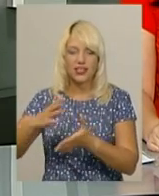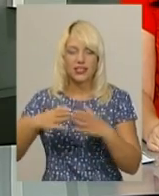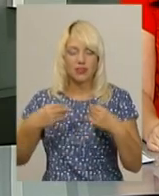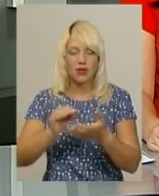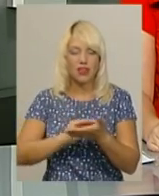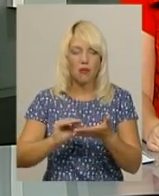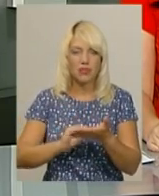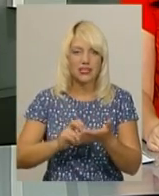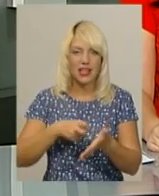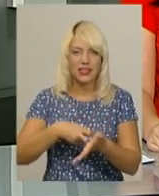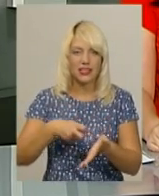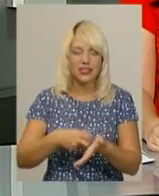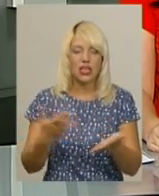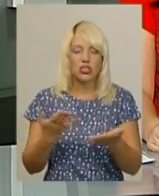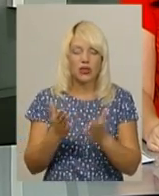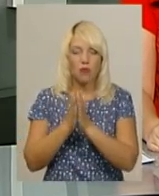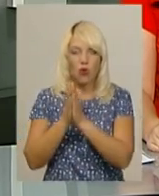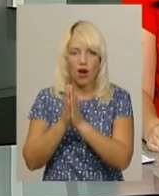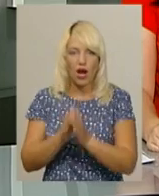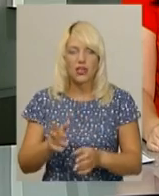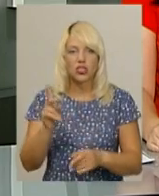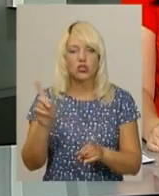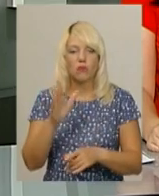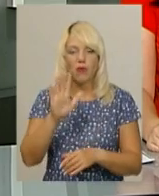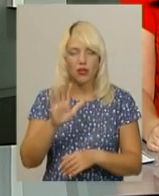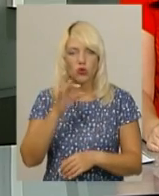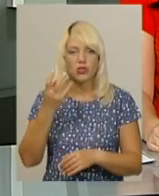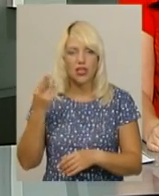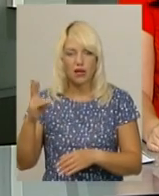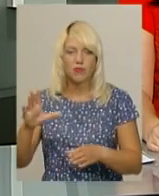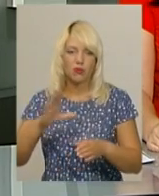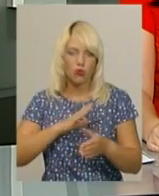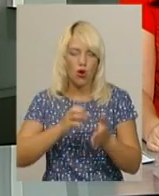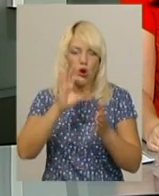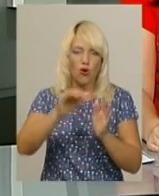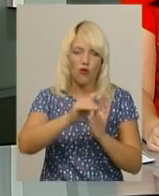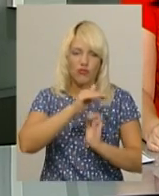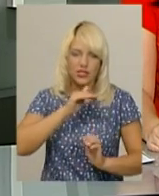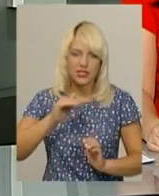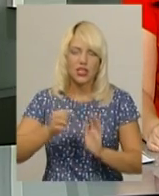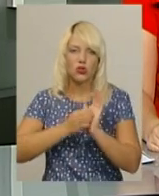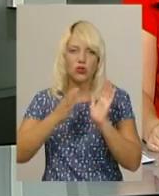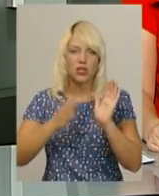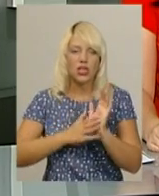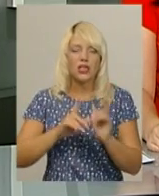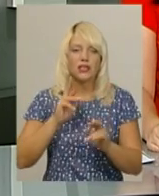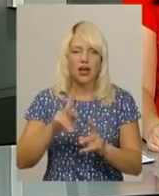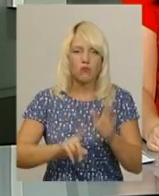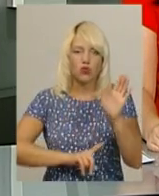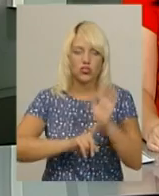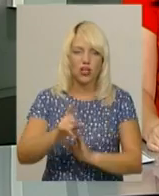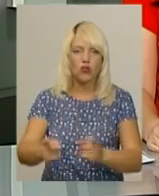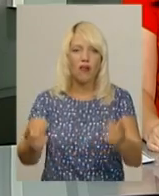проханням, аби 5 серпня офіційно запровадити роковини початку Великого терору. Лист буде надіслано до Верховної Ради,